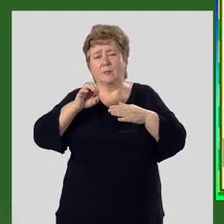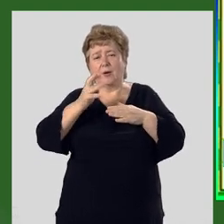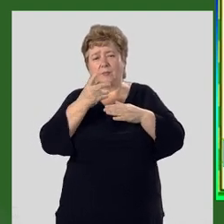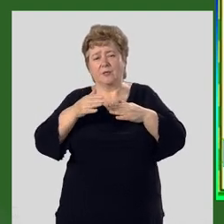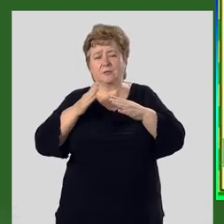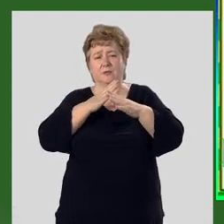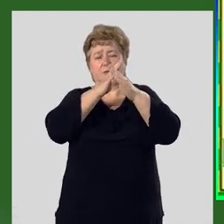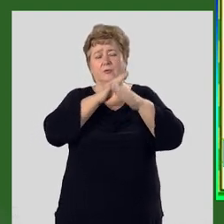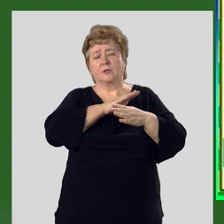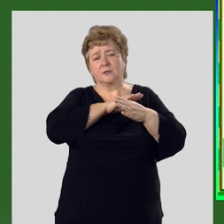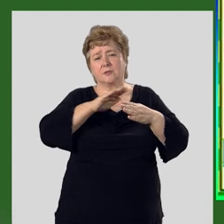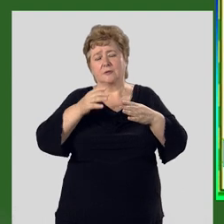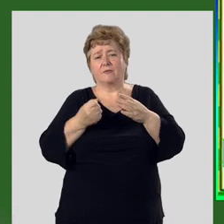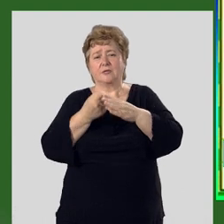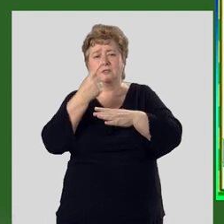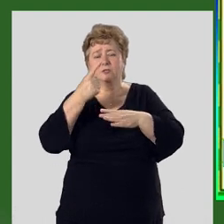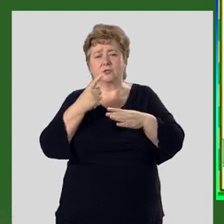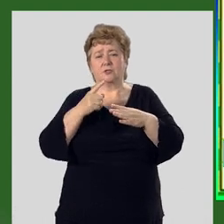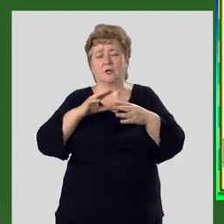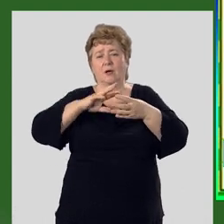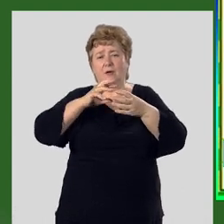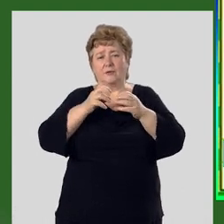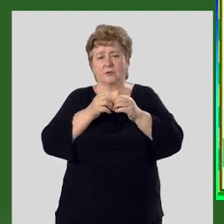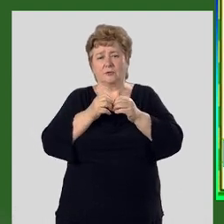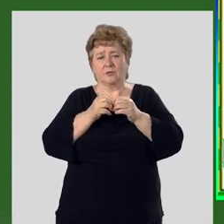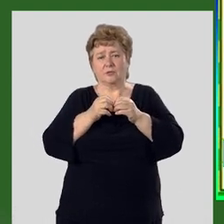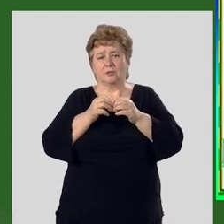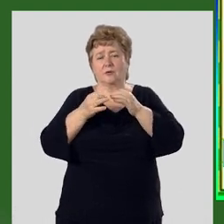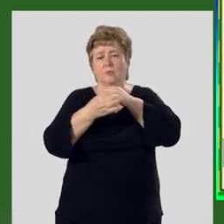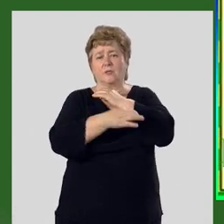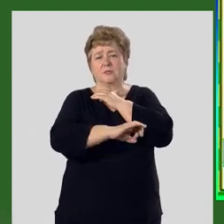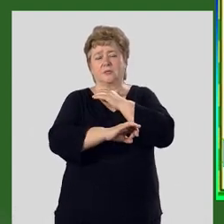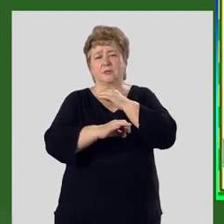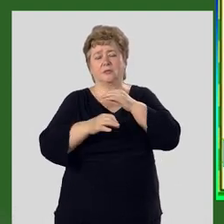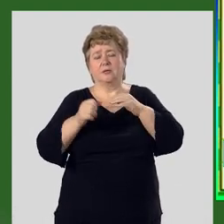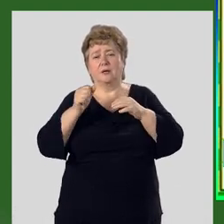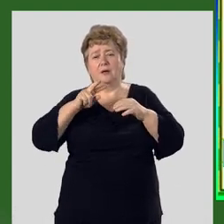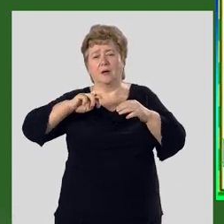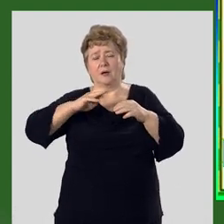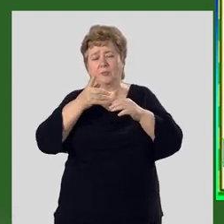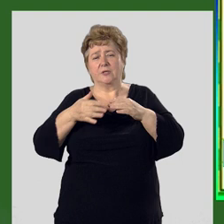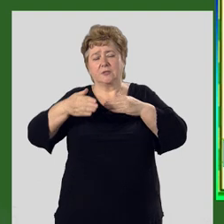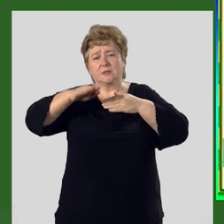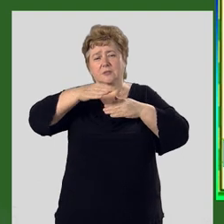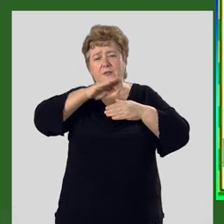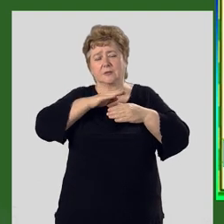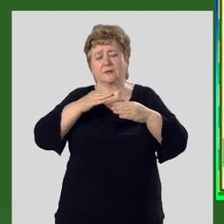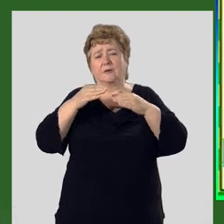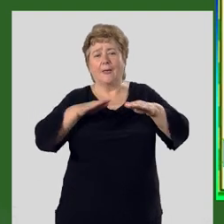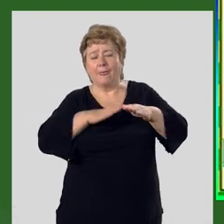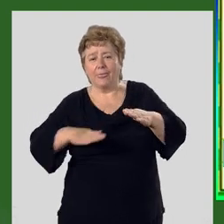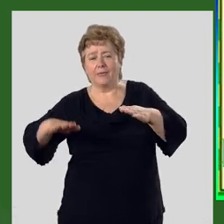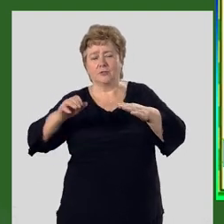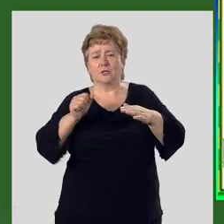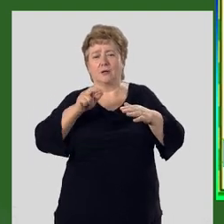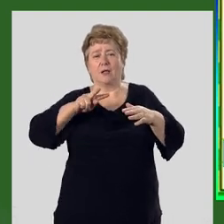горной системы, возникший в результате последней Альпийской складчатости. Днище